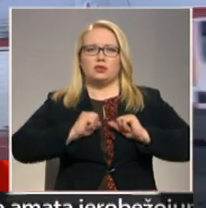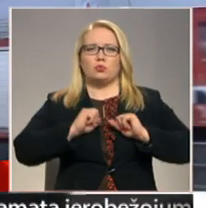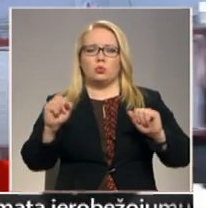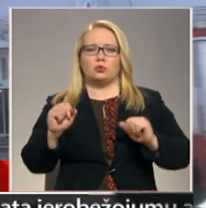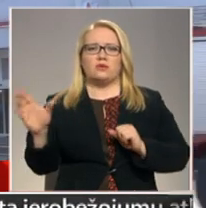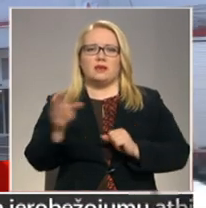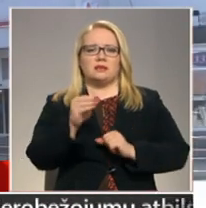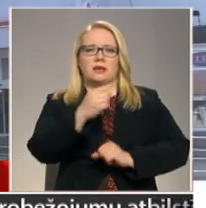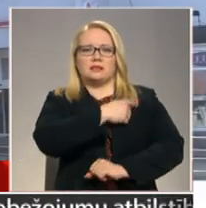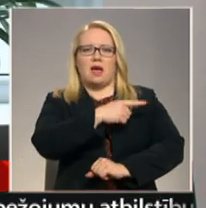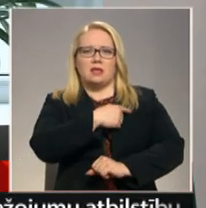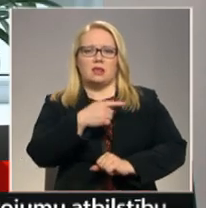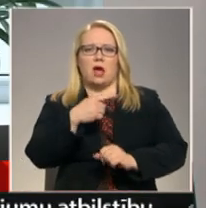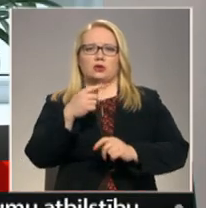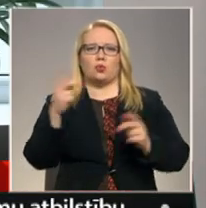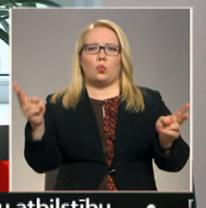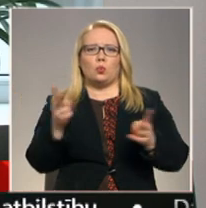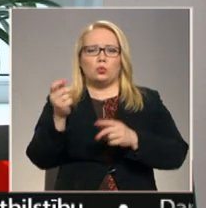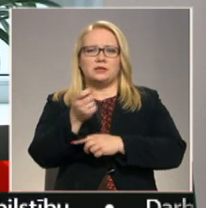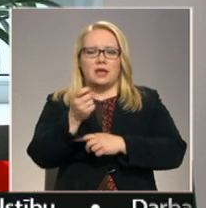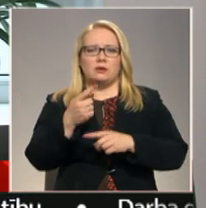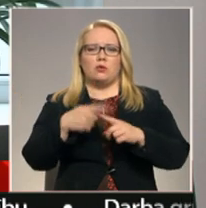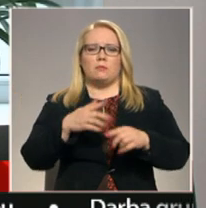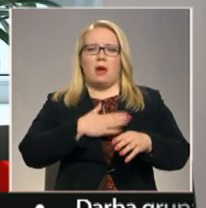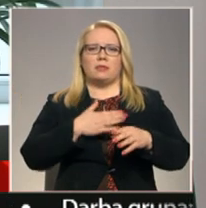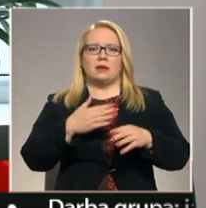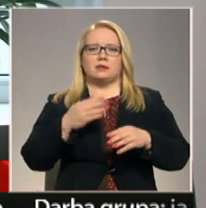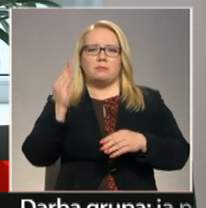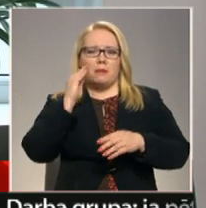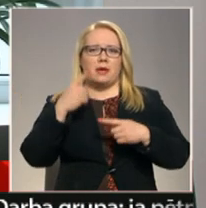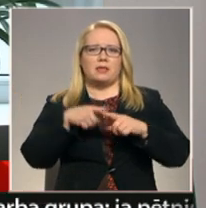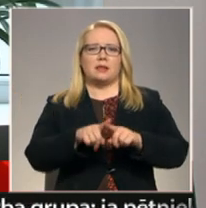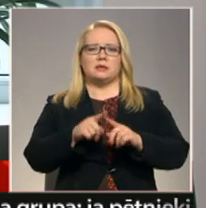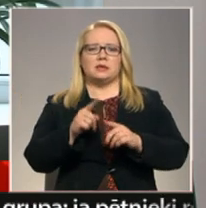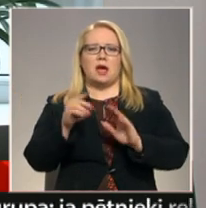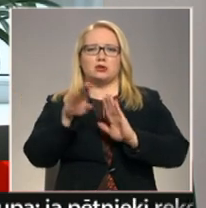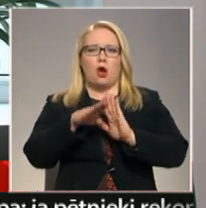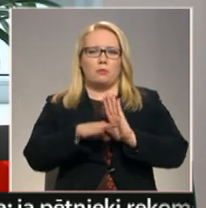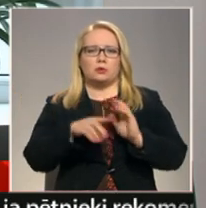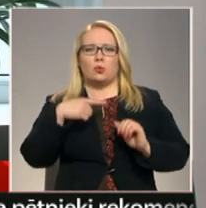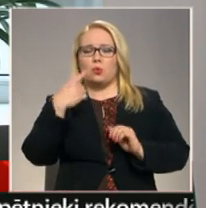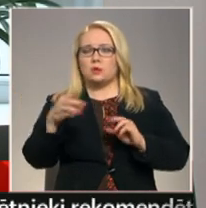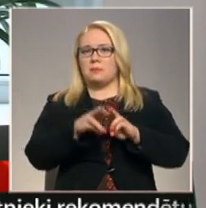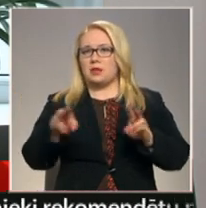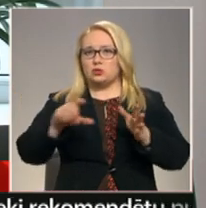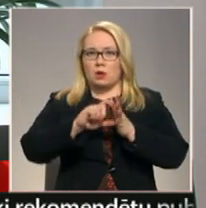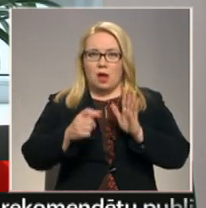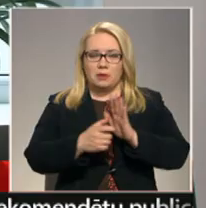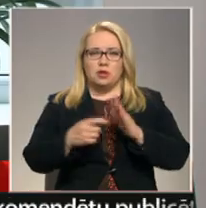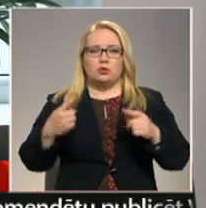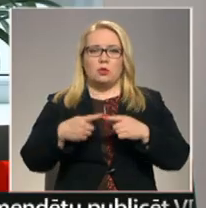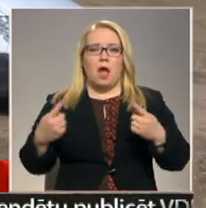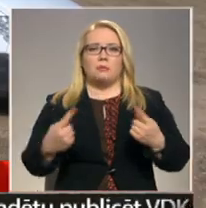sanitārās, ugunzēsības un manas pieminēs tās tehniskās normas, ko nosaka arī ministru kabinetā un atbilstošo dienestu